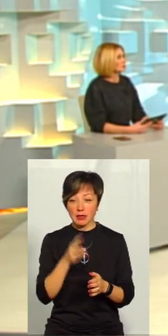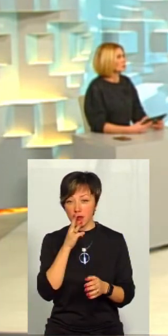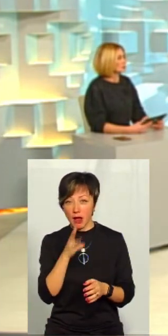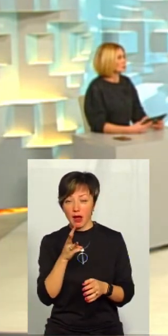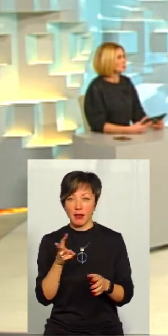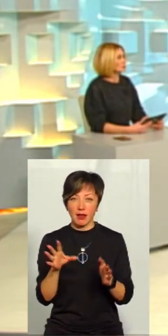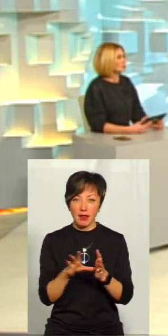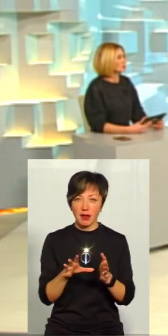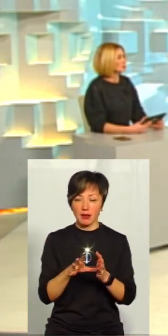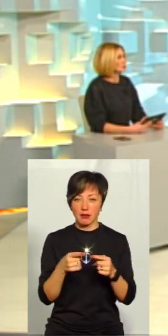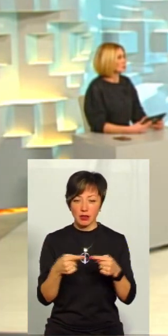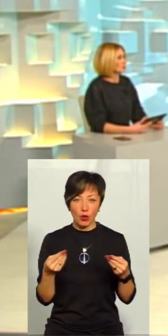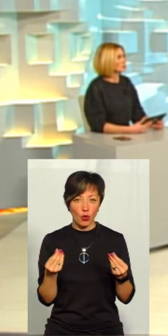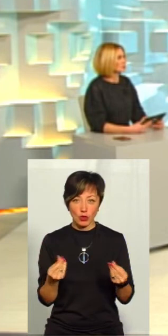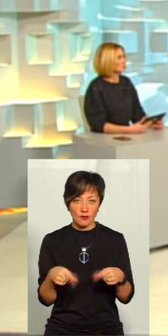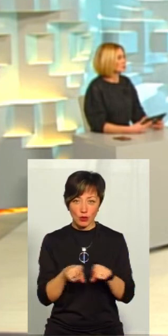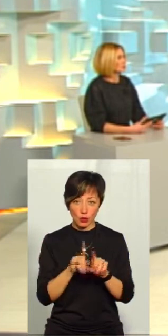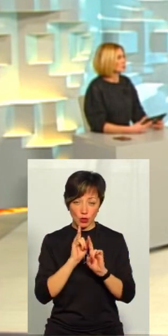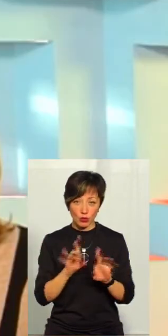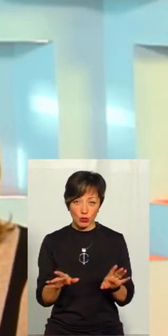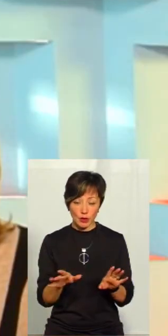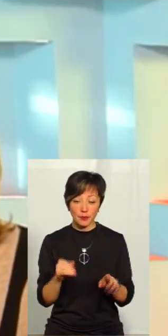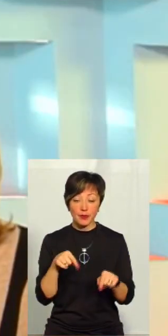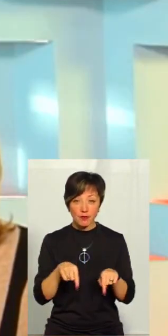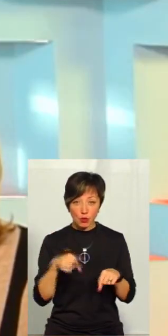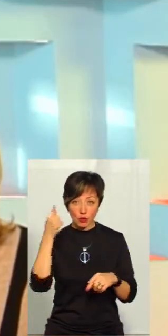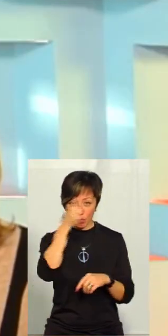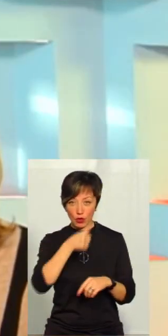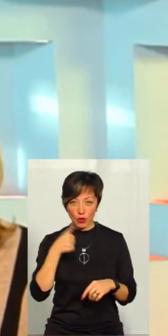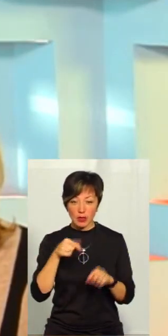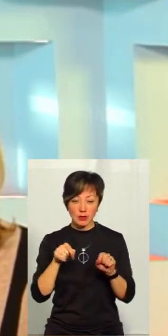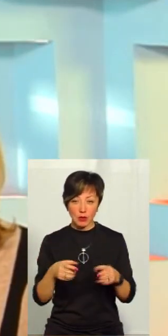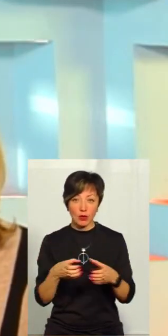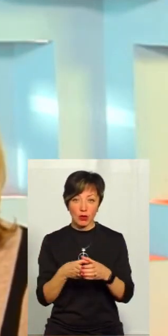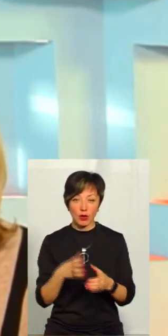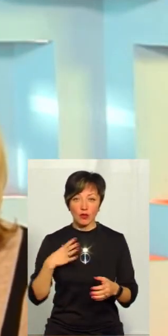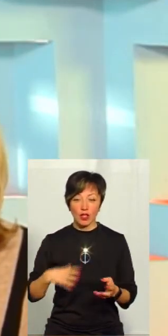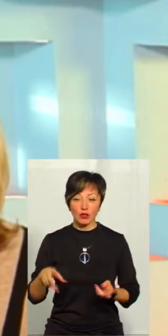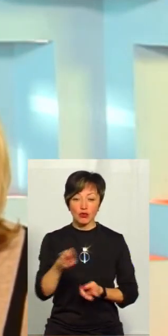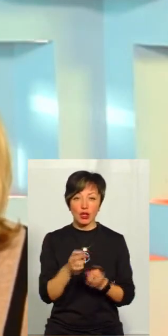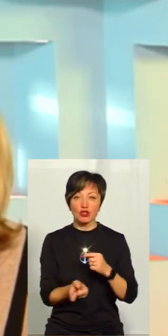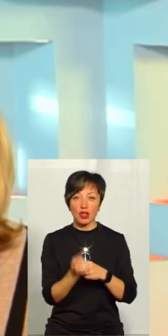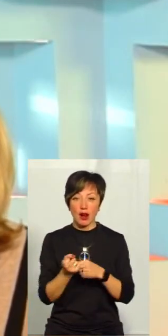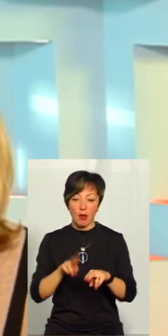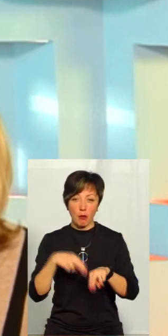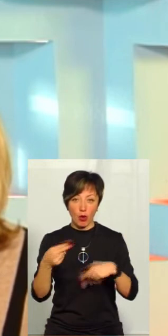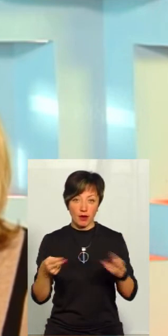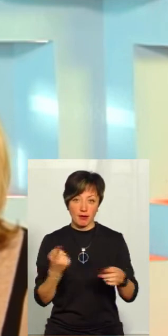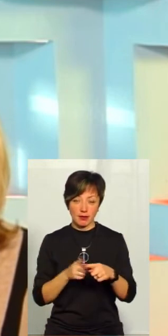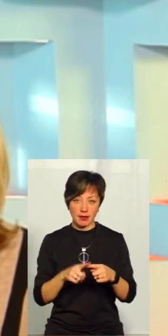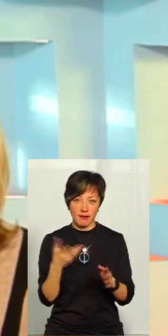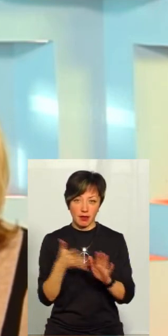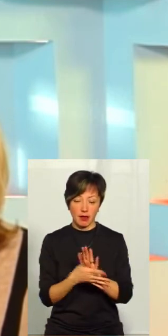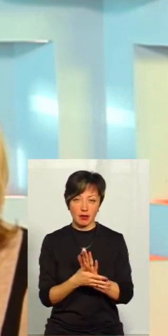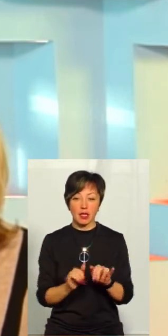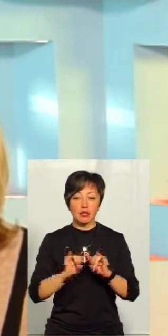зарплати, енергоносіївся решта, цих коштів все одно не буде. І вже в цьому році Колебаївці, можливо, доведеться шукати джерела покриття цих